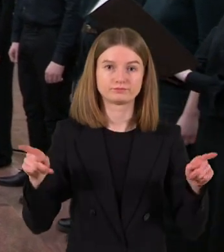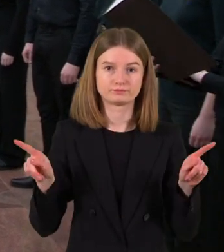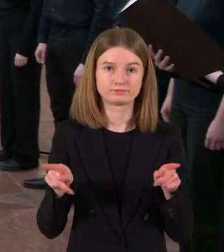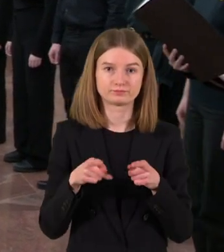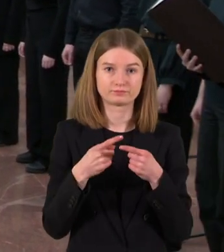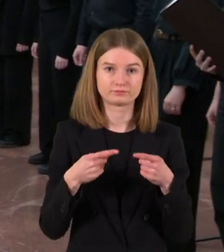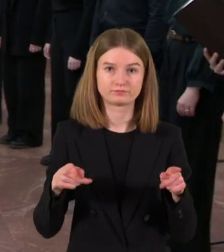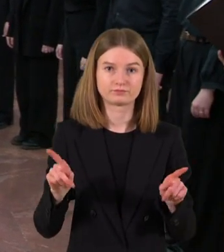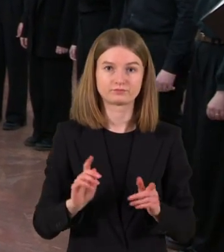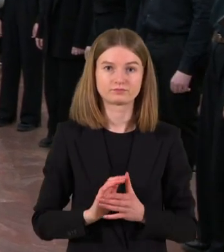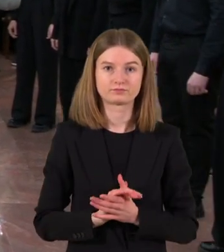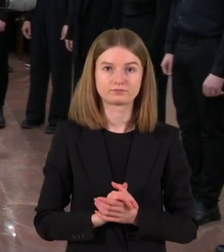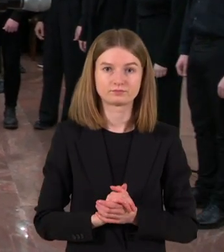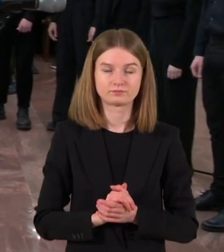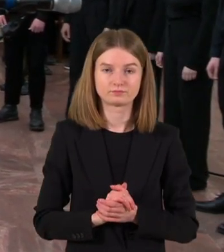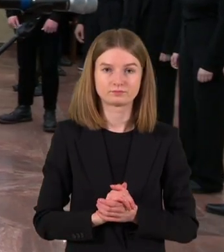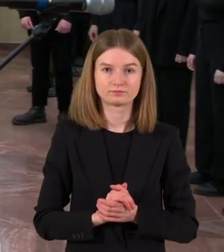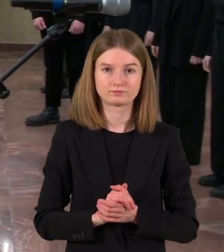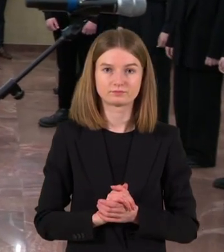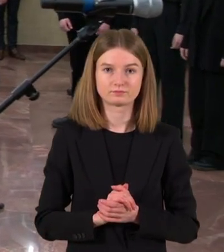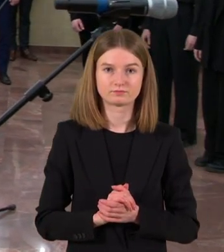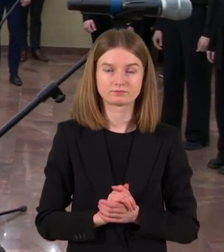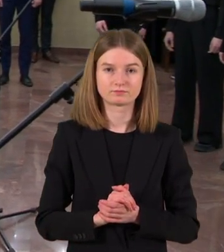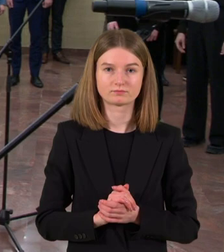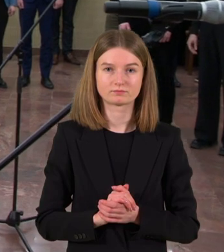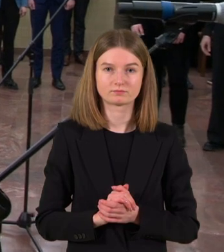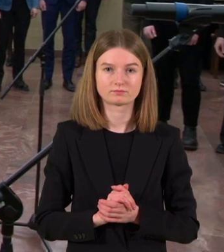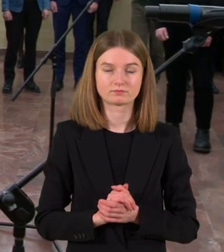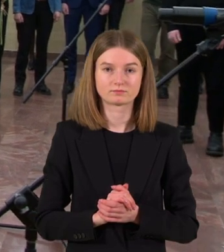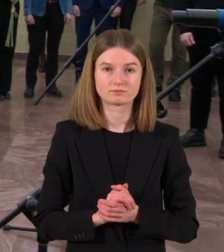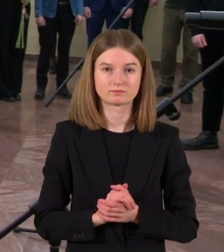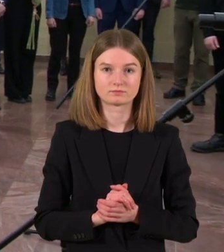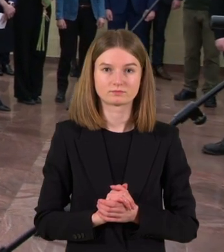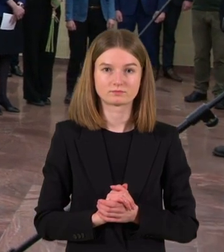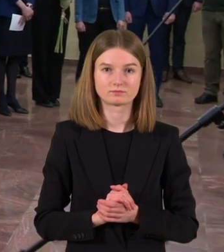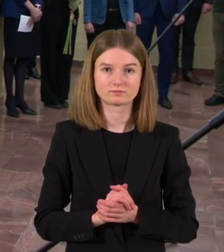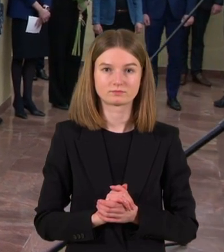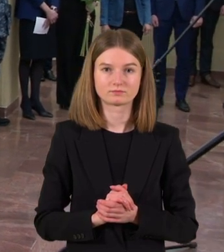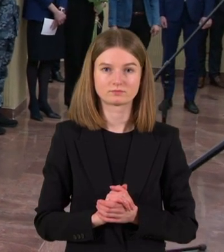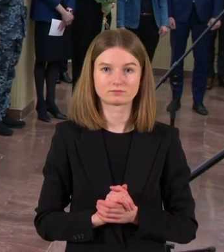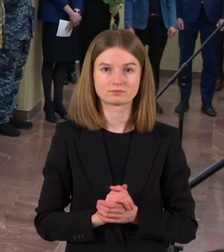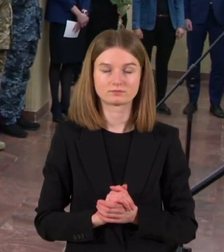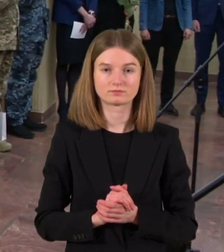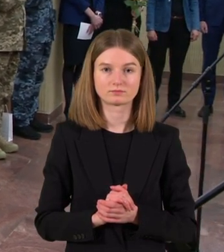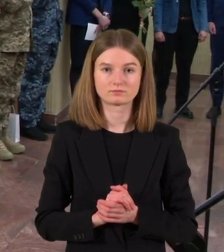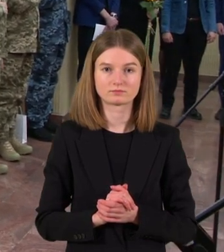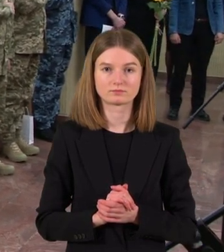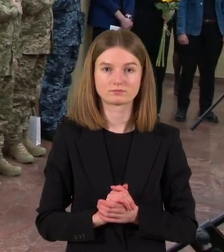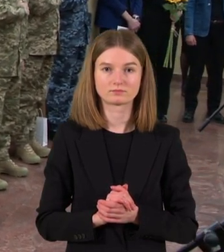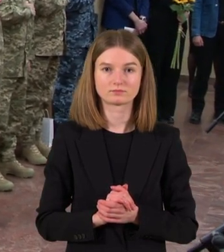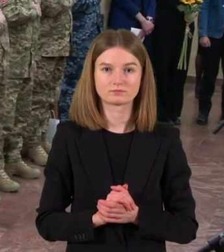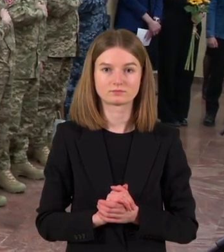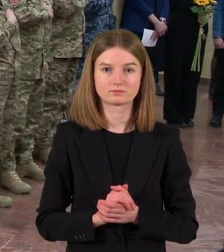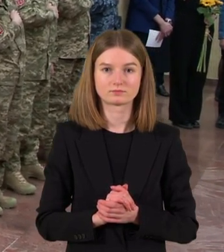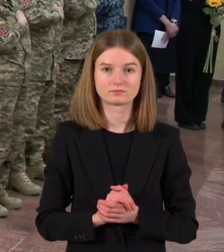našų svobodų Ir pokažin